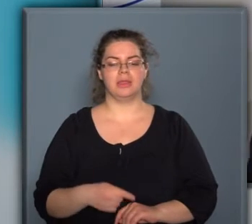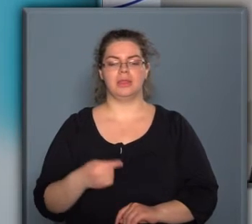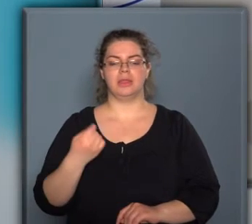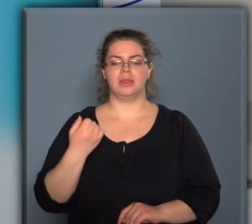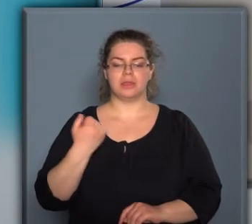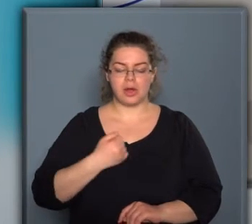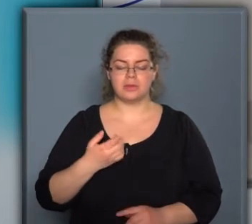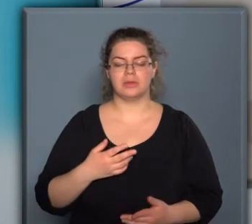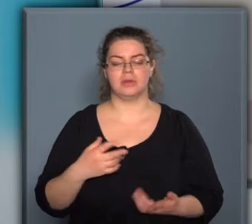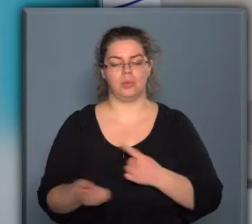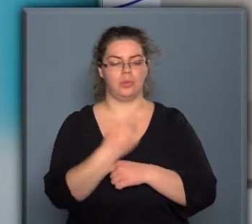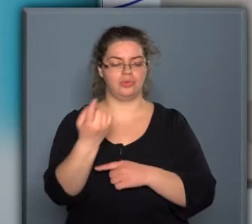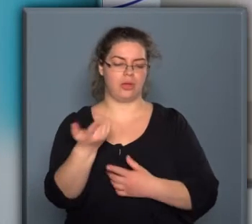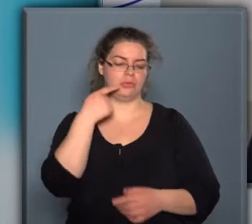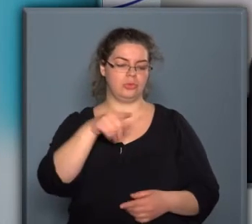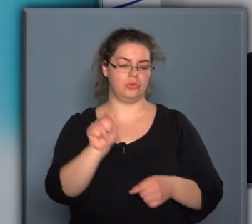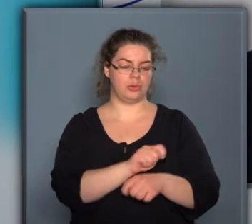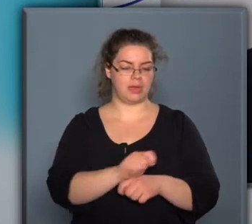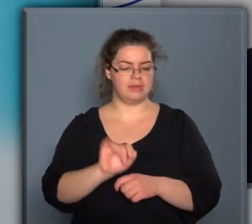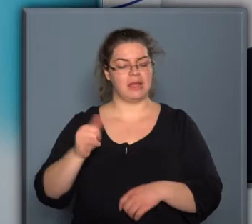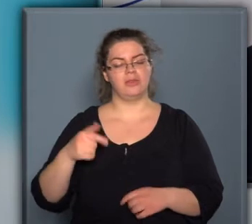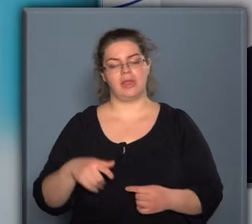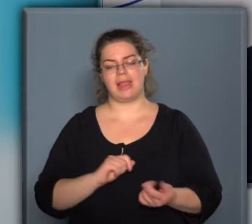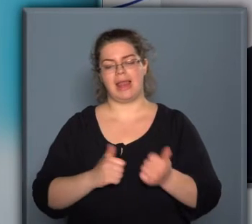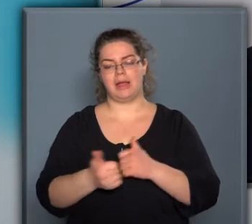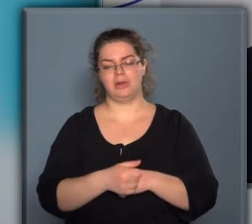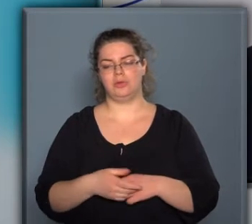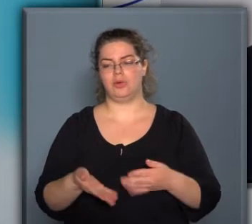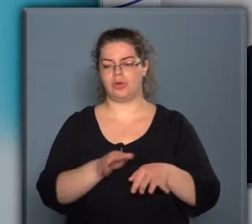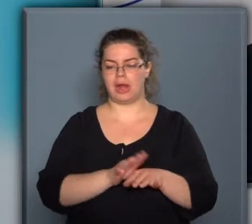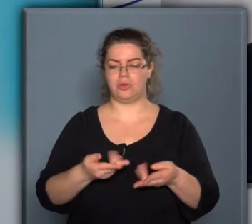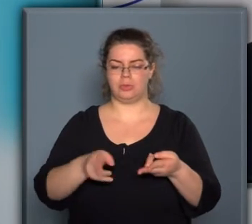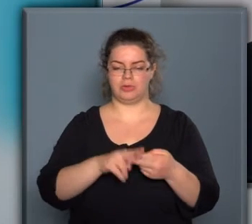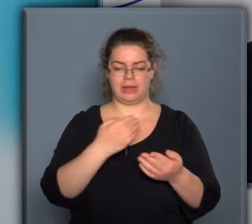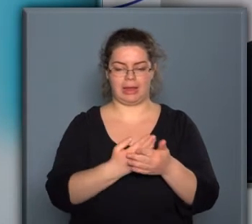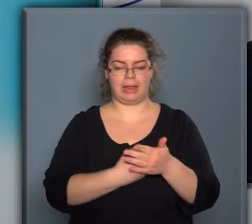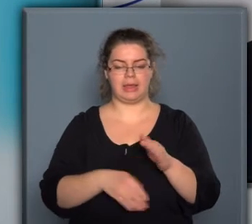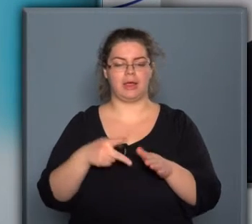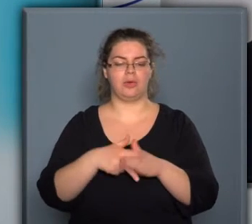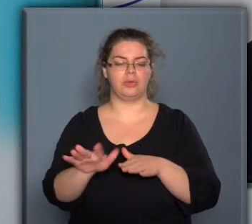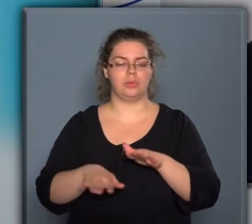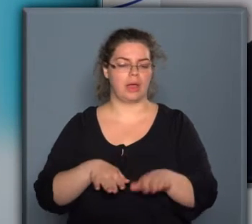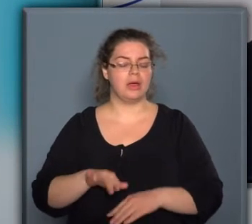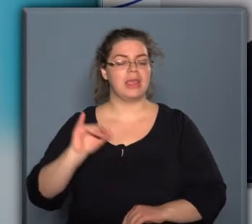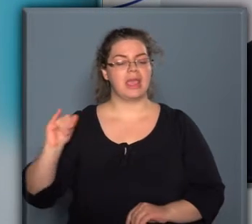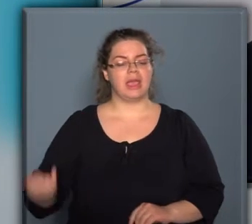dramatikusan, drasztikusan tudjuk javítani, és ezzel elkerüljük, hogy halálos balesetek vegyenek a közutakon.